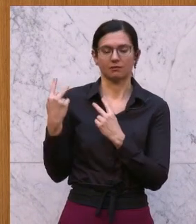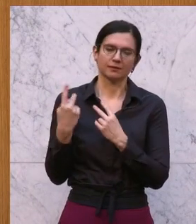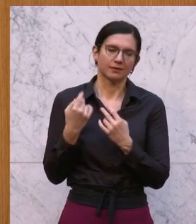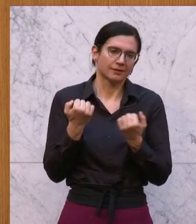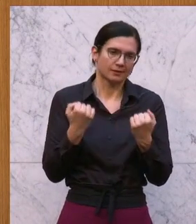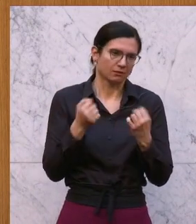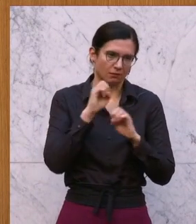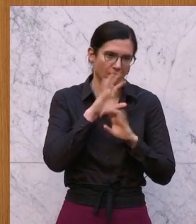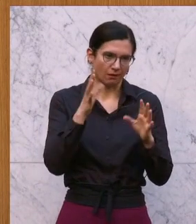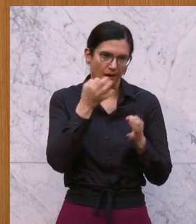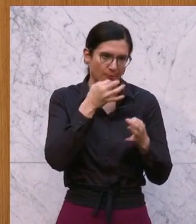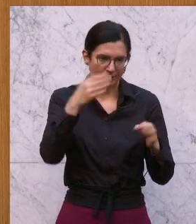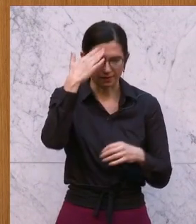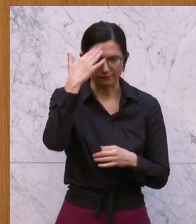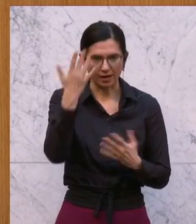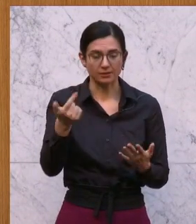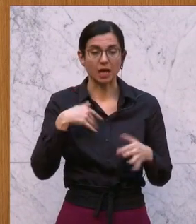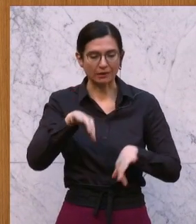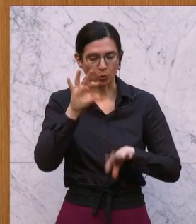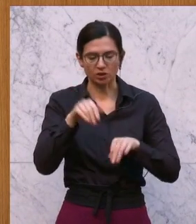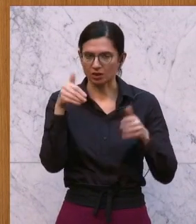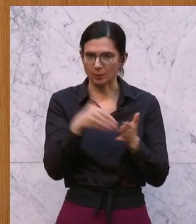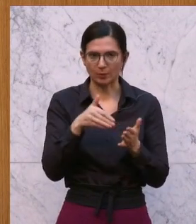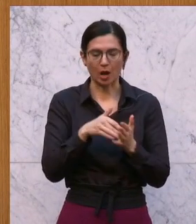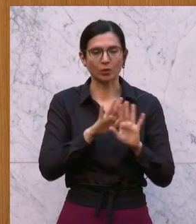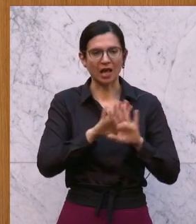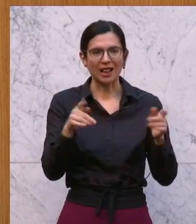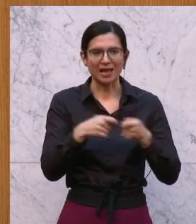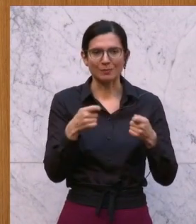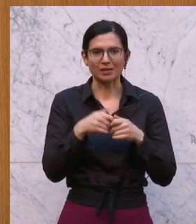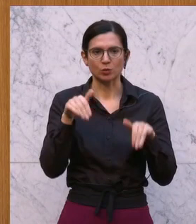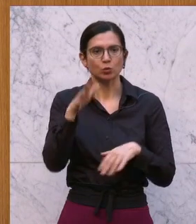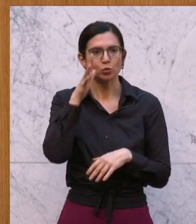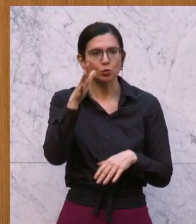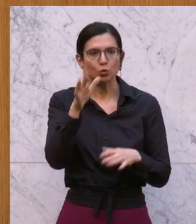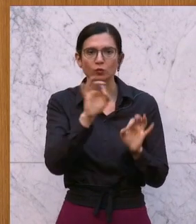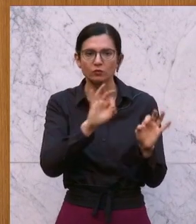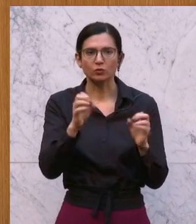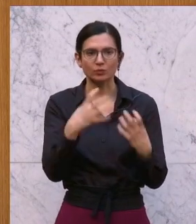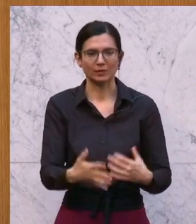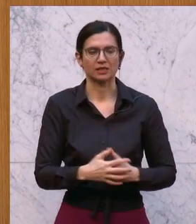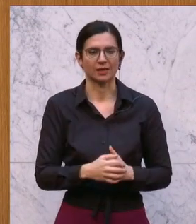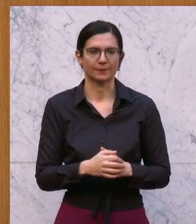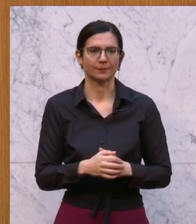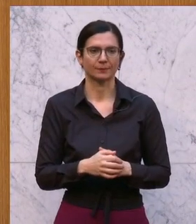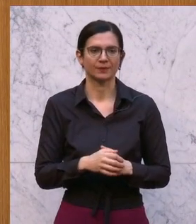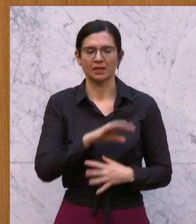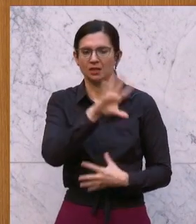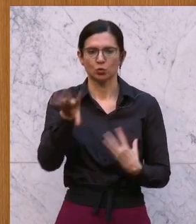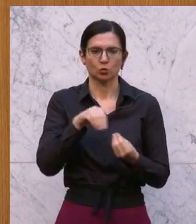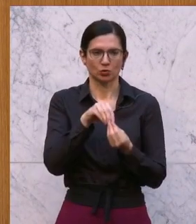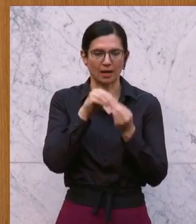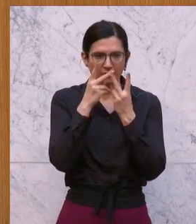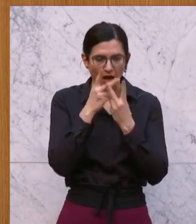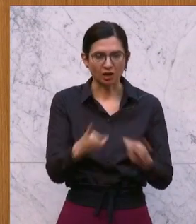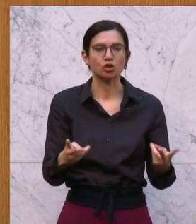analysiert, dass in Zukunft alle Maßnahmen, die gesetzt werden, zielgerichtet auch dementsprechend stattfinden. In Summe müssen wir uns aber auch